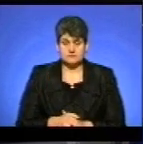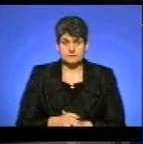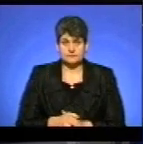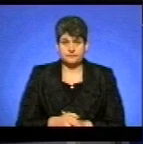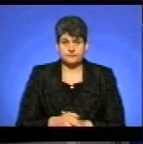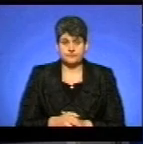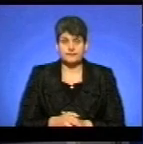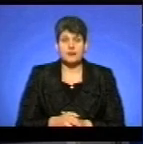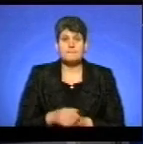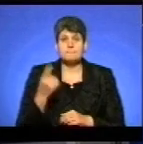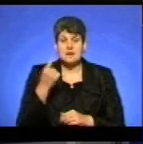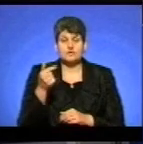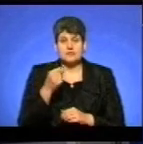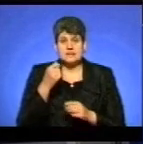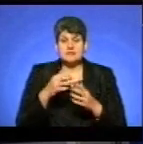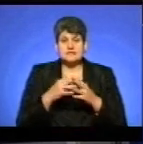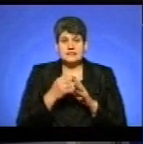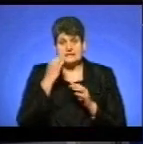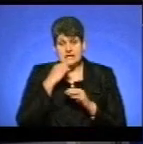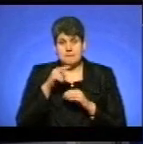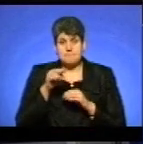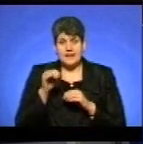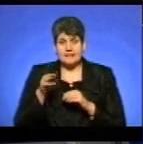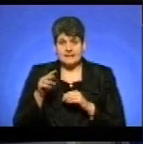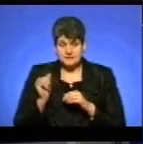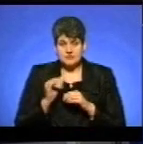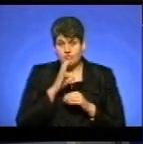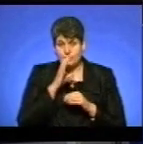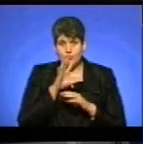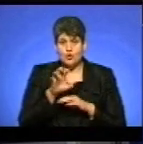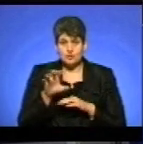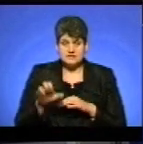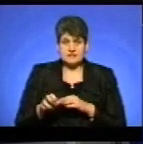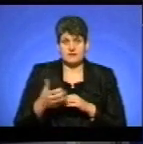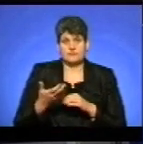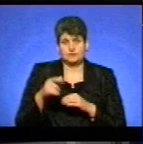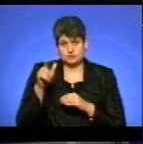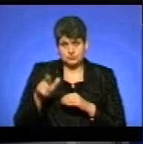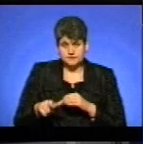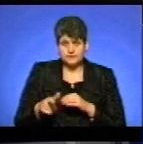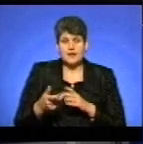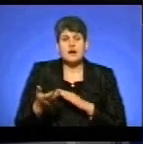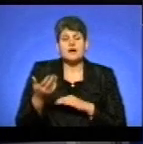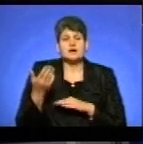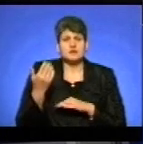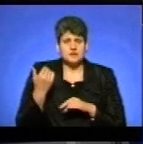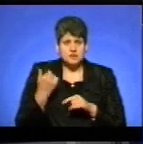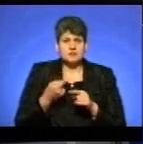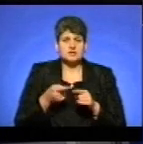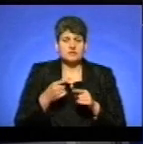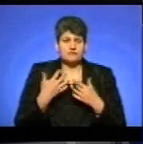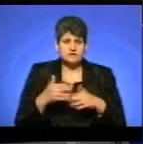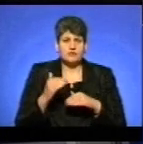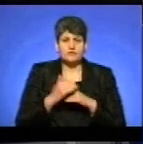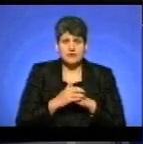Зазначу, 1 грудня у селі Старій Петликівці Бучецького району вовк покусав місцевого жителя. До цього, за словами Наталії Гресько,